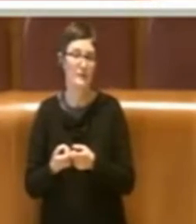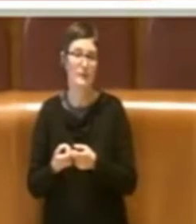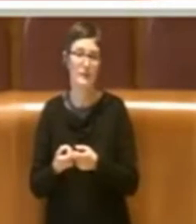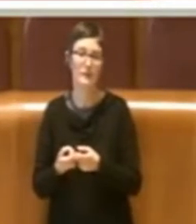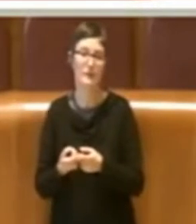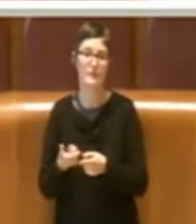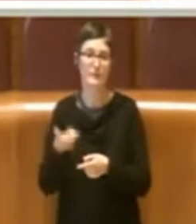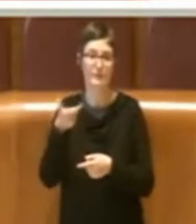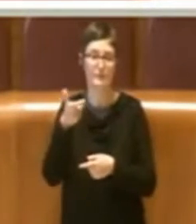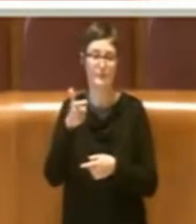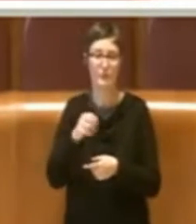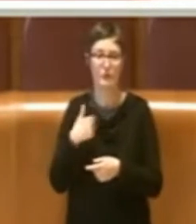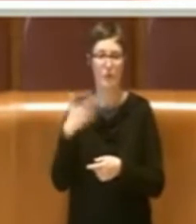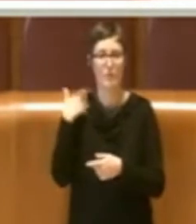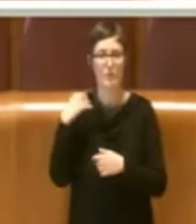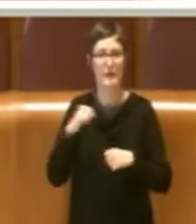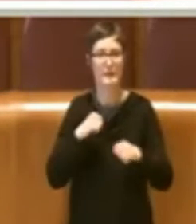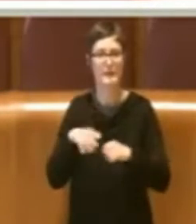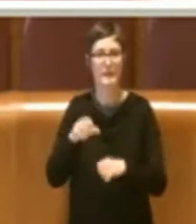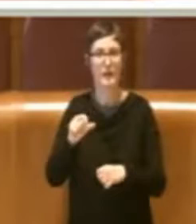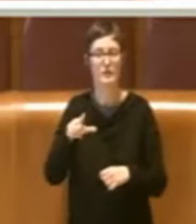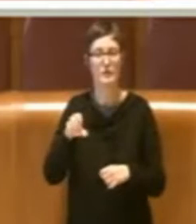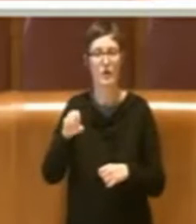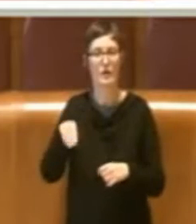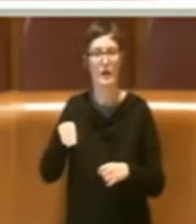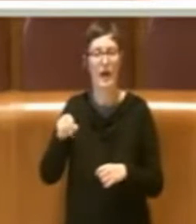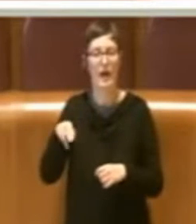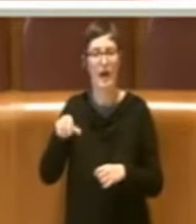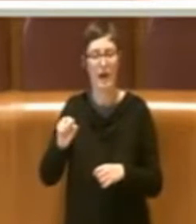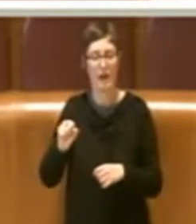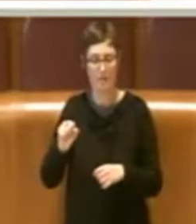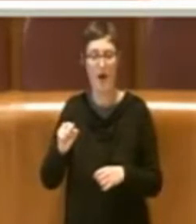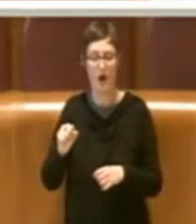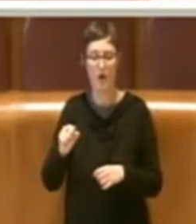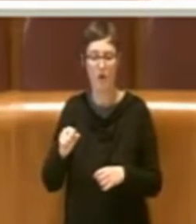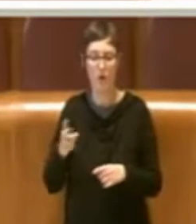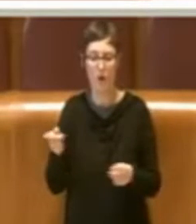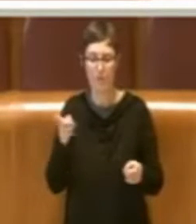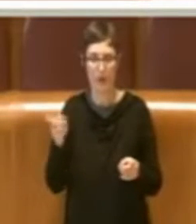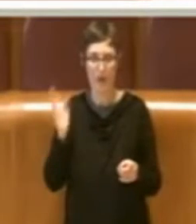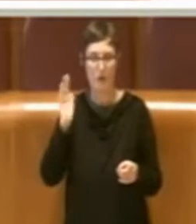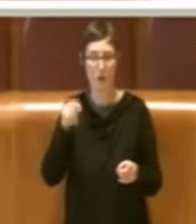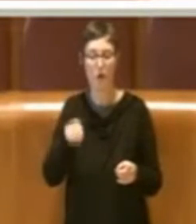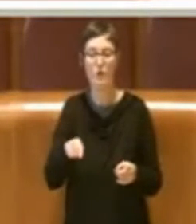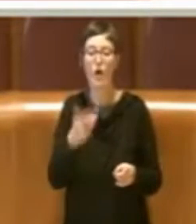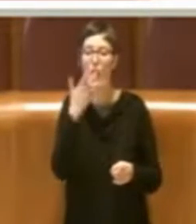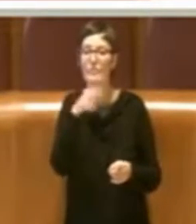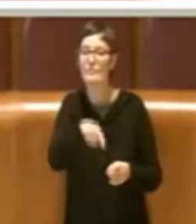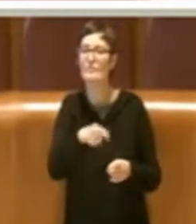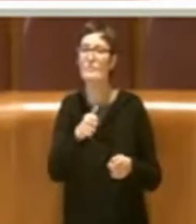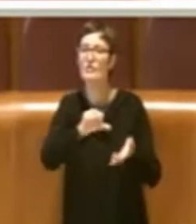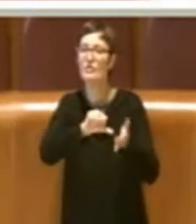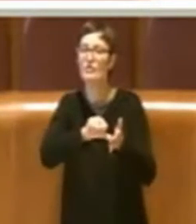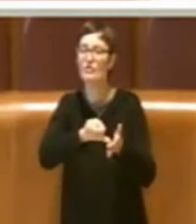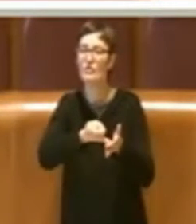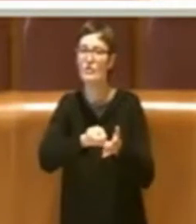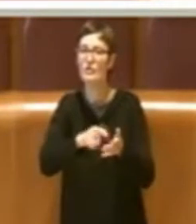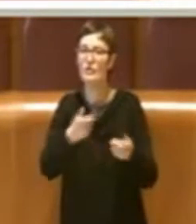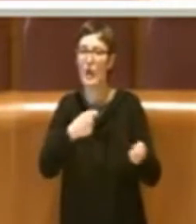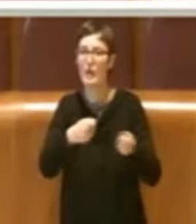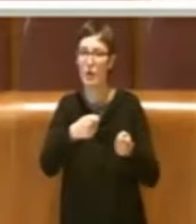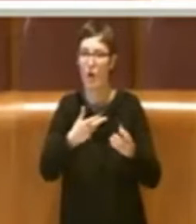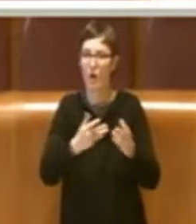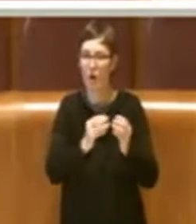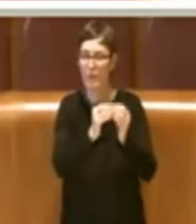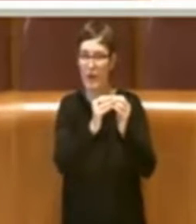cui sotto alle manno si volle costruire un centro commerciale, sbancando il